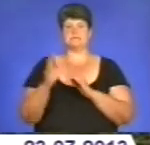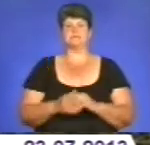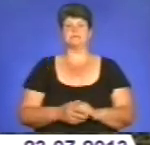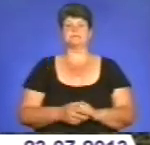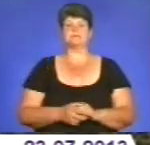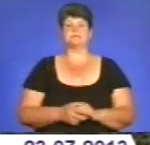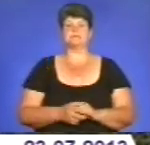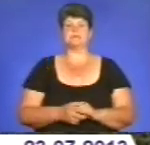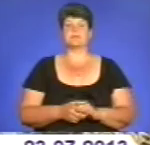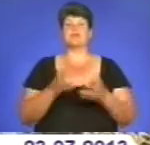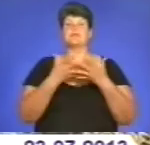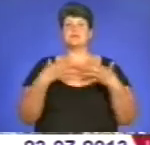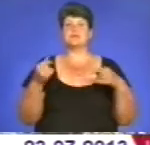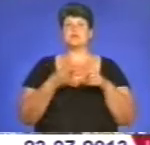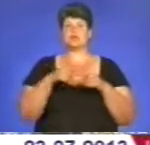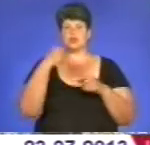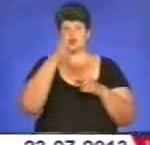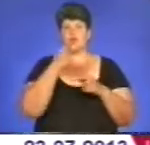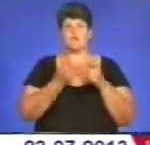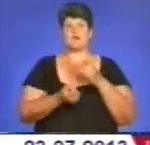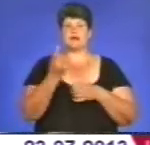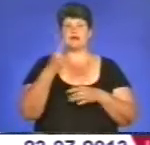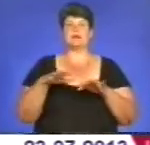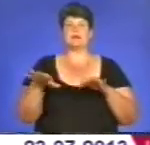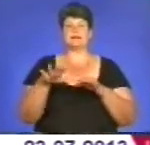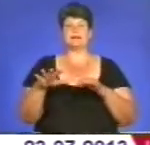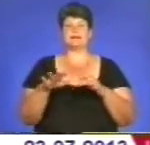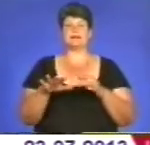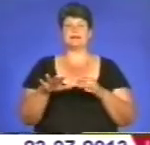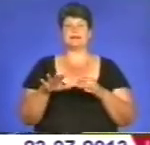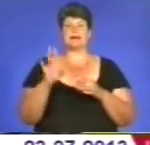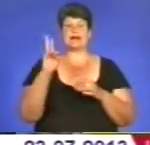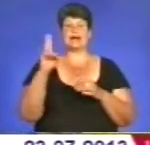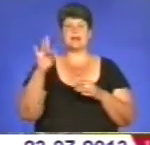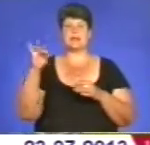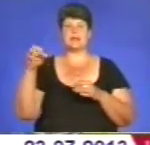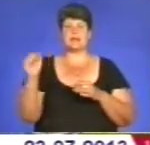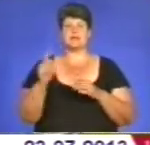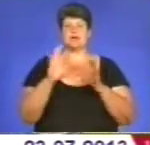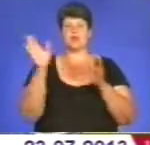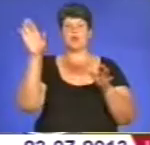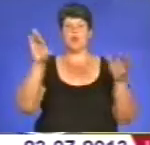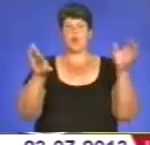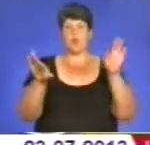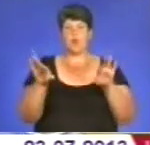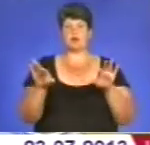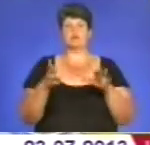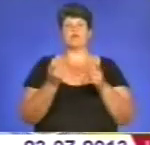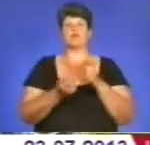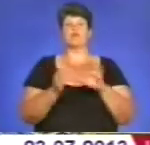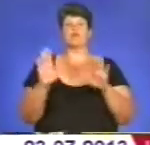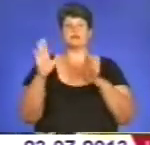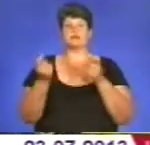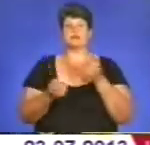На весні цього року пожежі виникали на території Національного заповідника Кременецькі гори. Випадків загорань лісових масивів